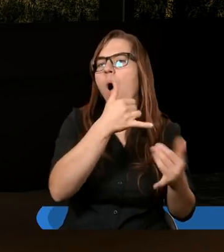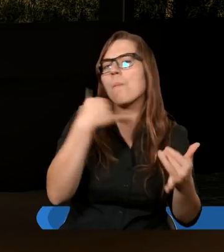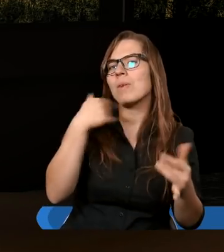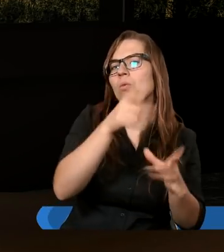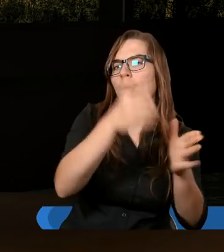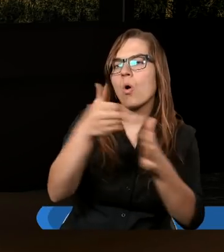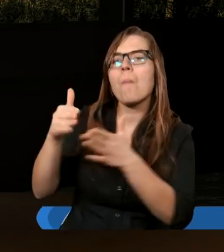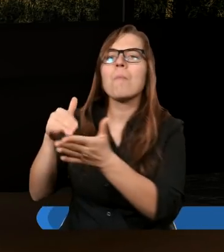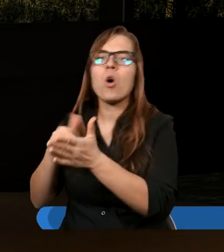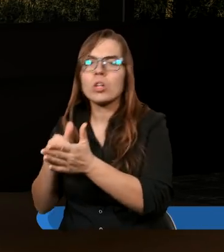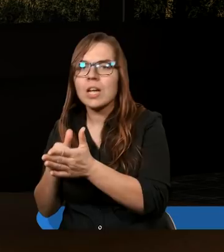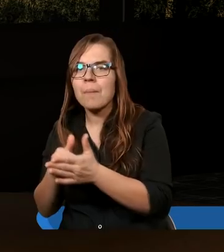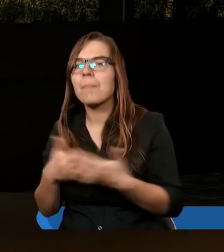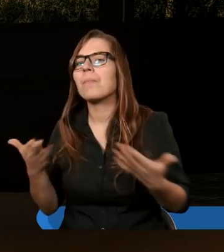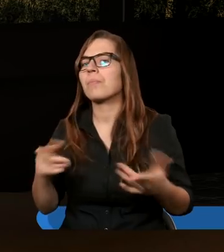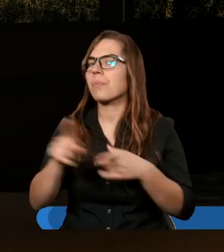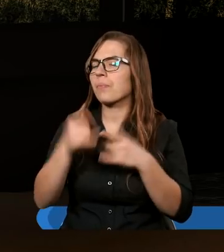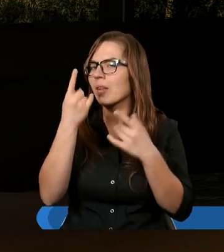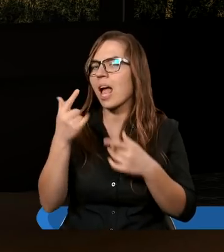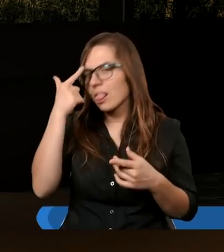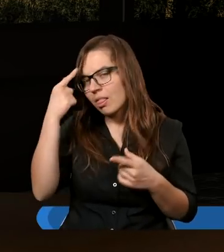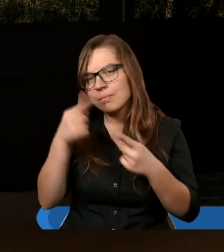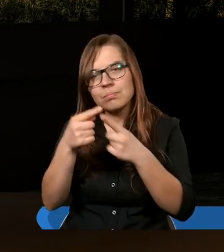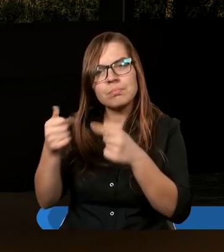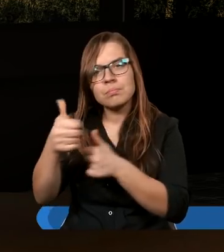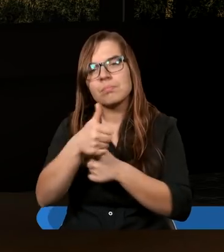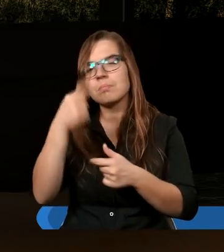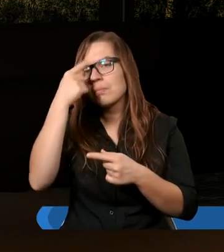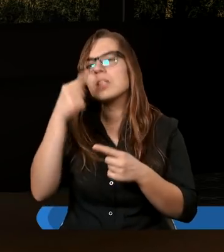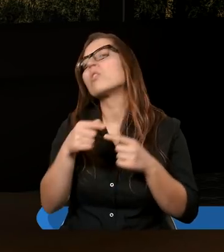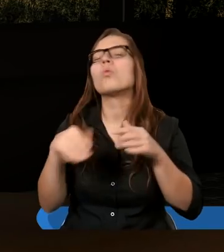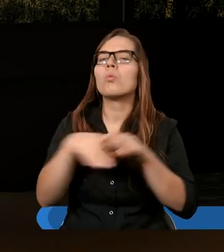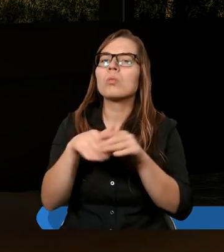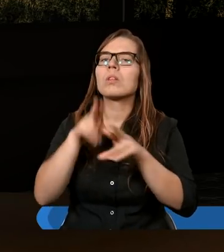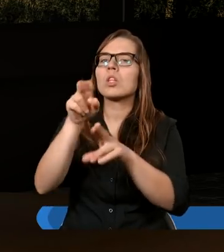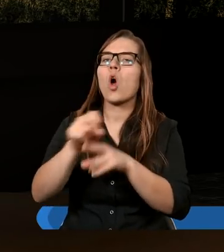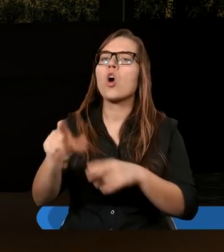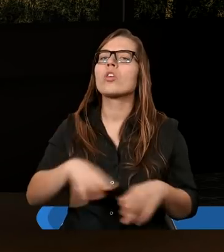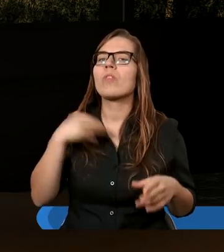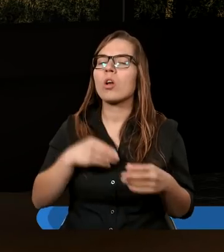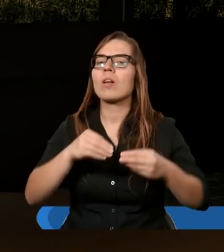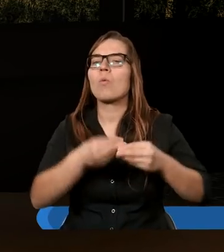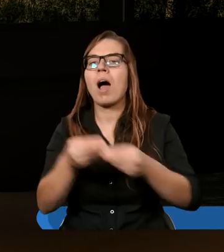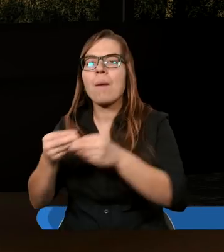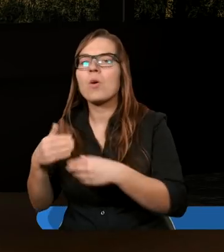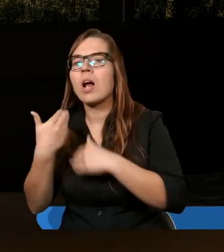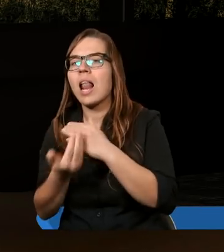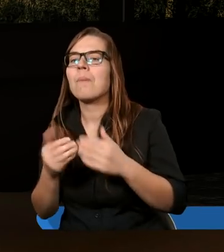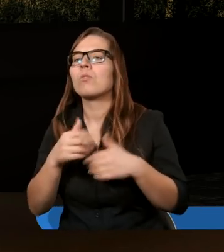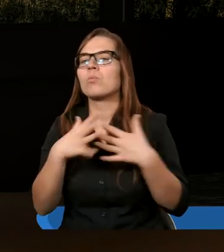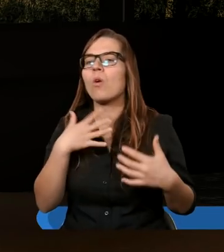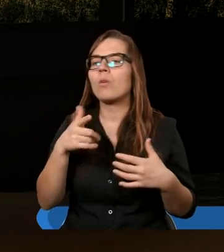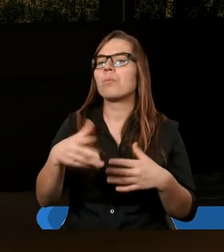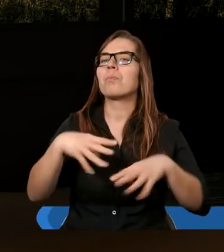potrzeba. Codziennie też jednomyślnie uczęszczali do świątyni, a łamiąc chleb po domach,